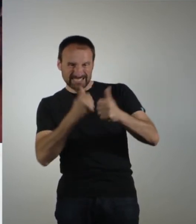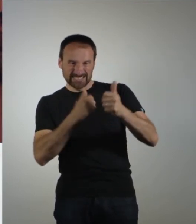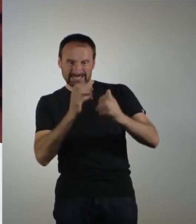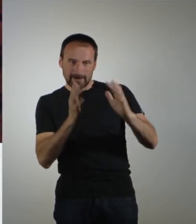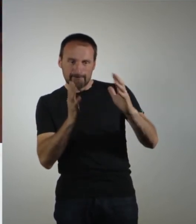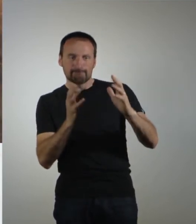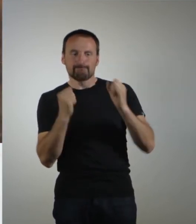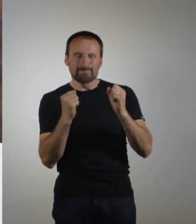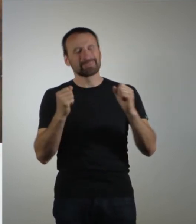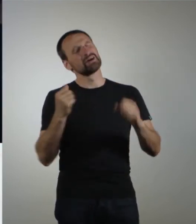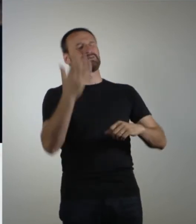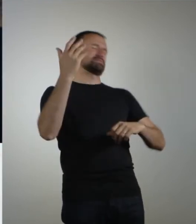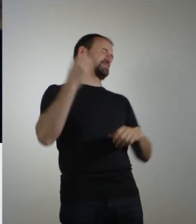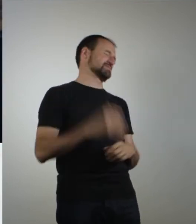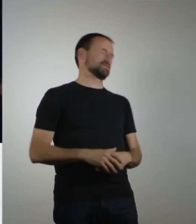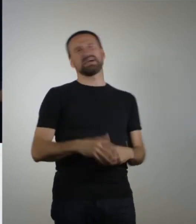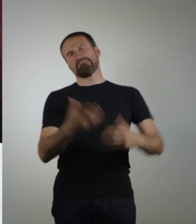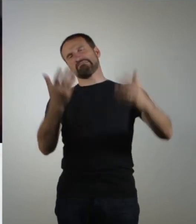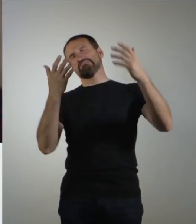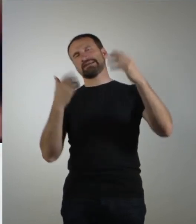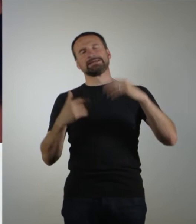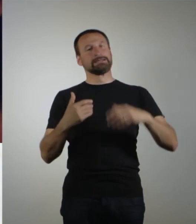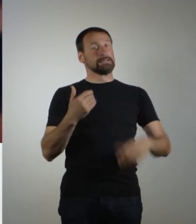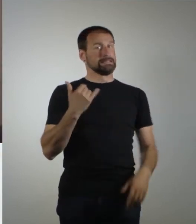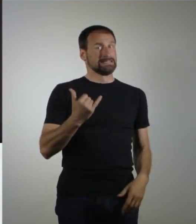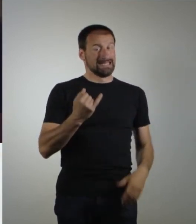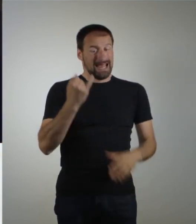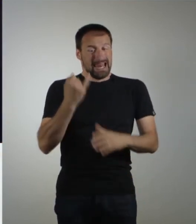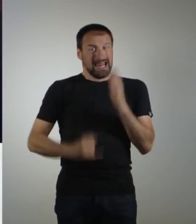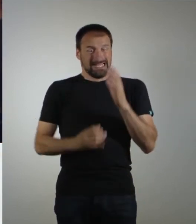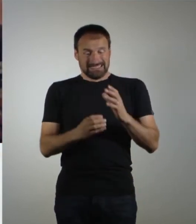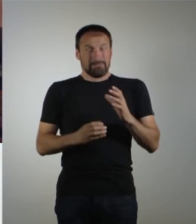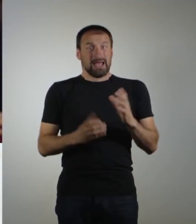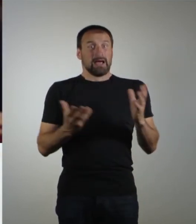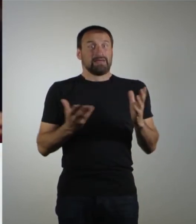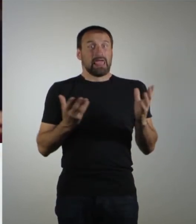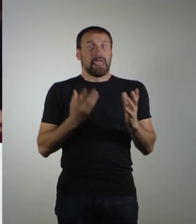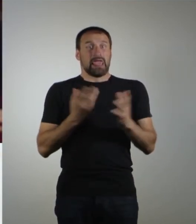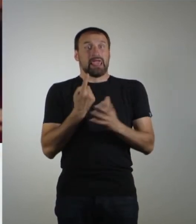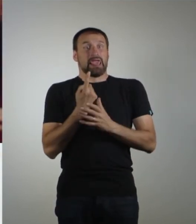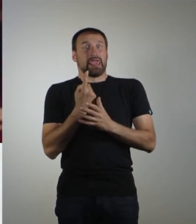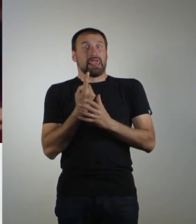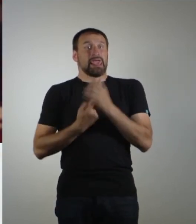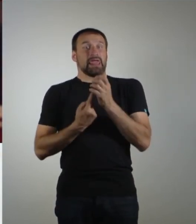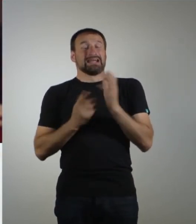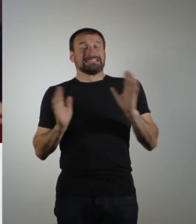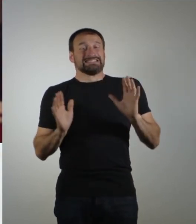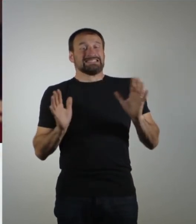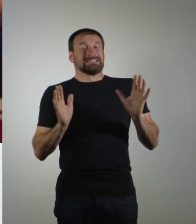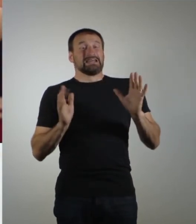noch mal. Ja. Ah. Und nun stehen sie auch hier wieder mit ihrem letzten Becher mit dem Rücken zur Wand. Werfen.